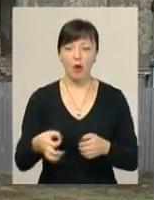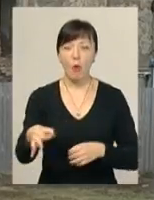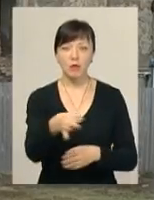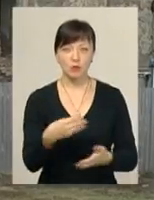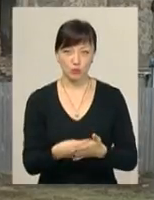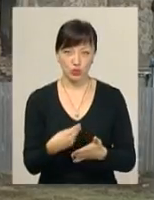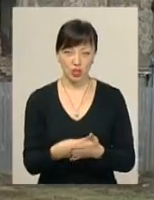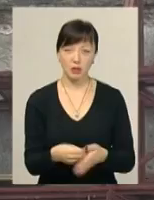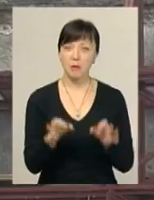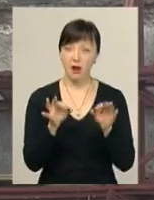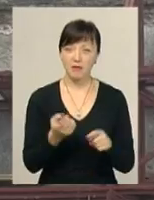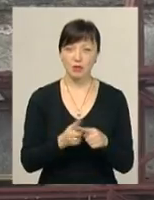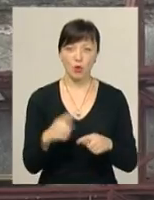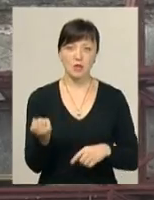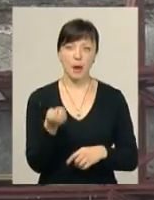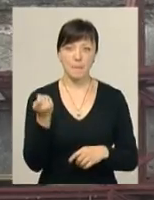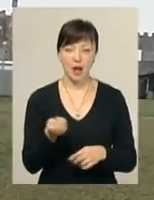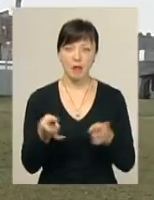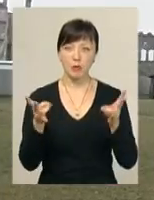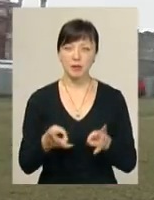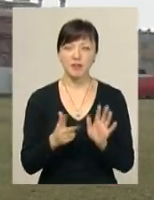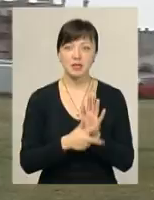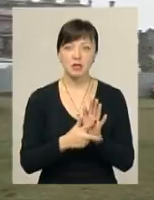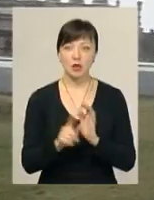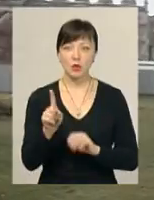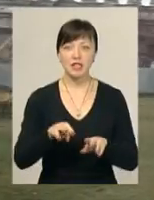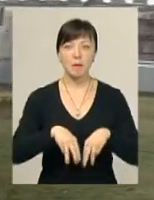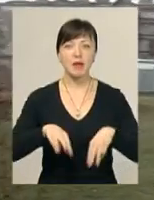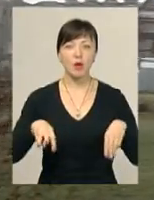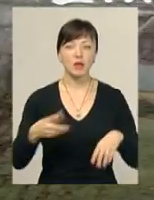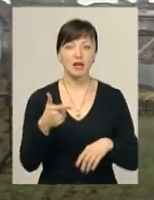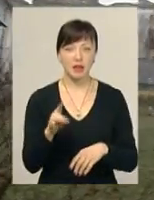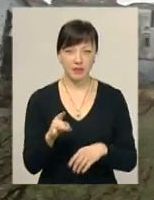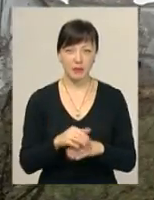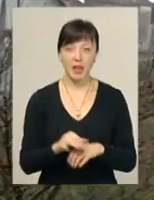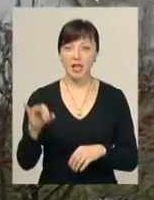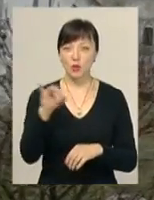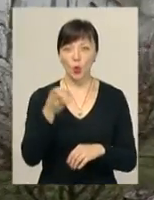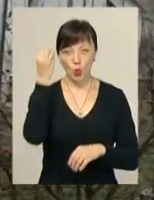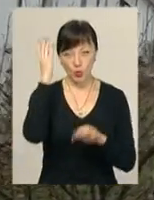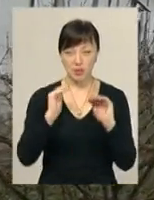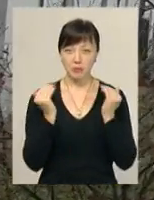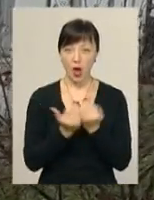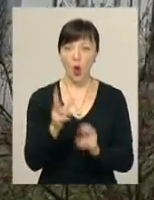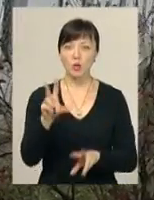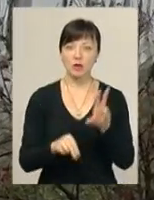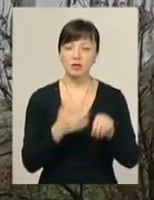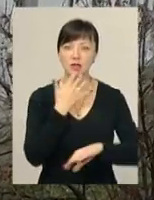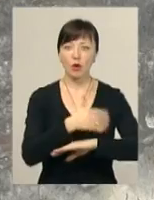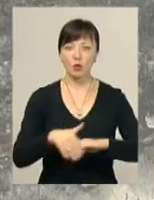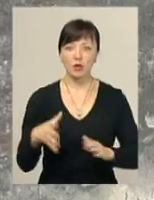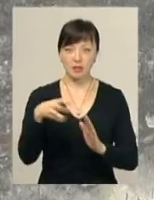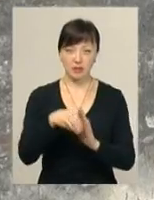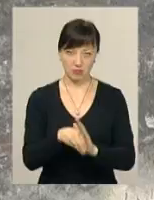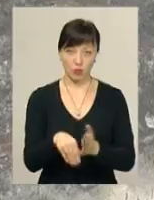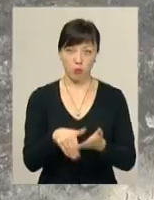обласної казни. Щоправда, цього замало. Потрібно 81 мільйон гривень. В історику культурному заповіднику розраховують на закордонні